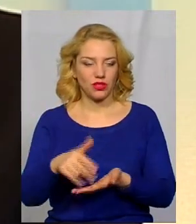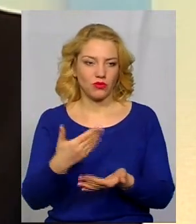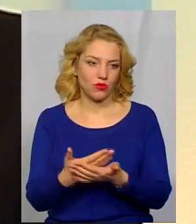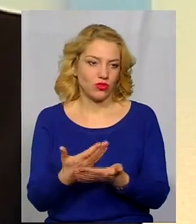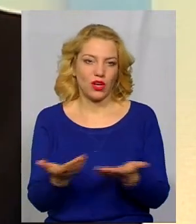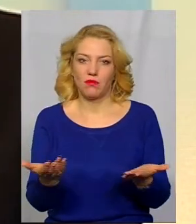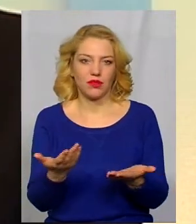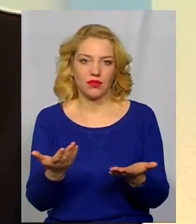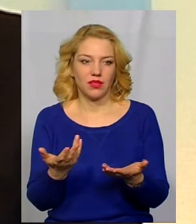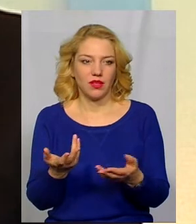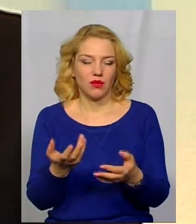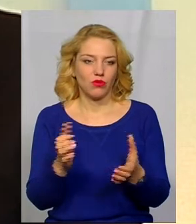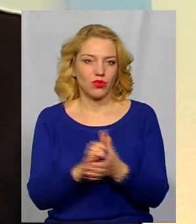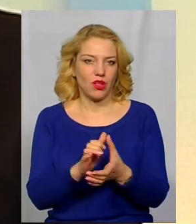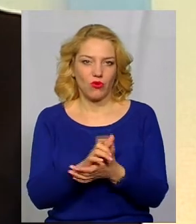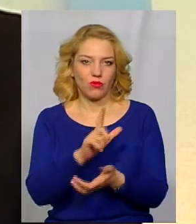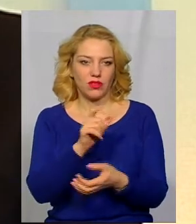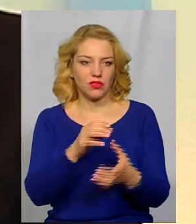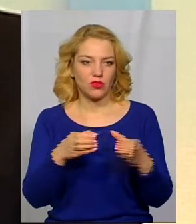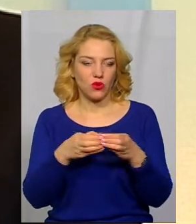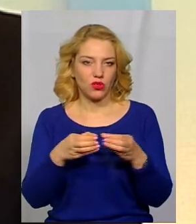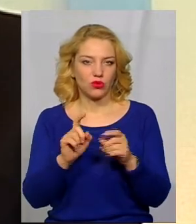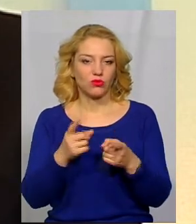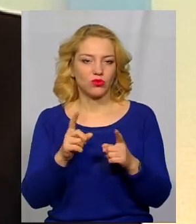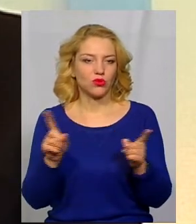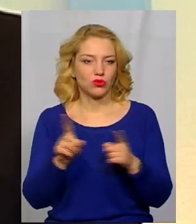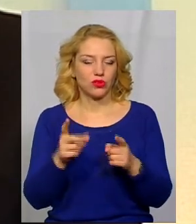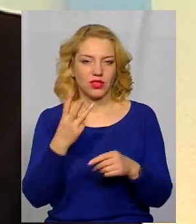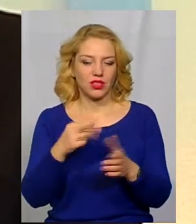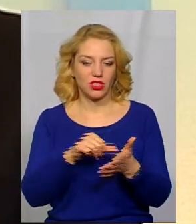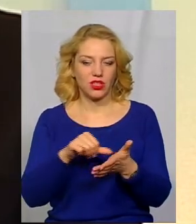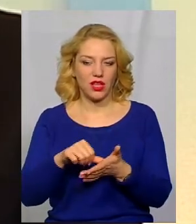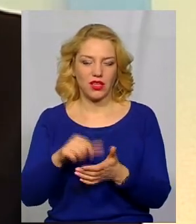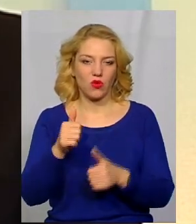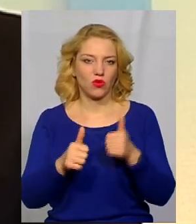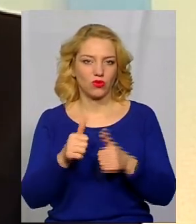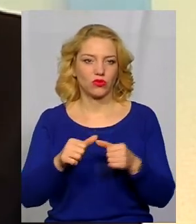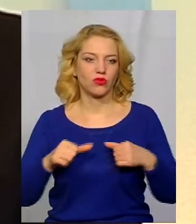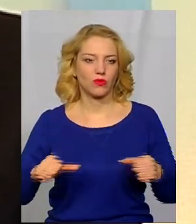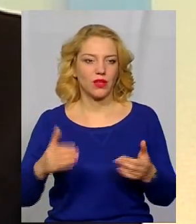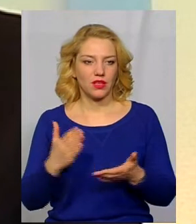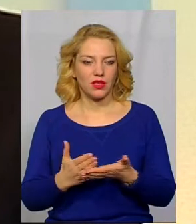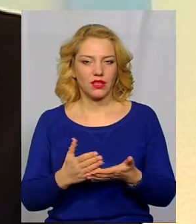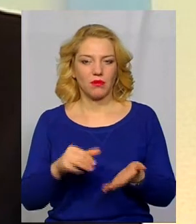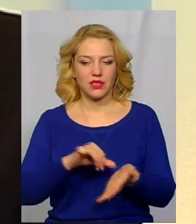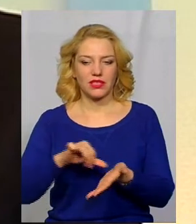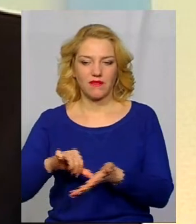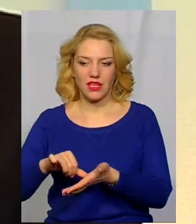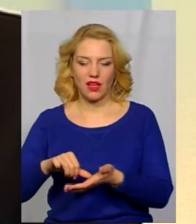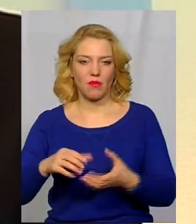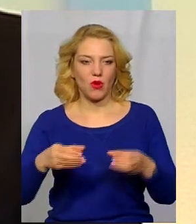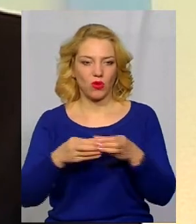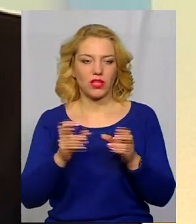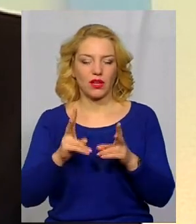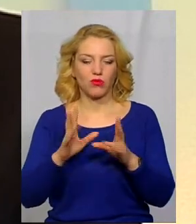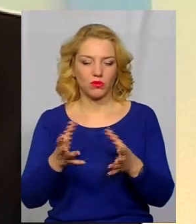хоча б познайомитися з колективом, тому що три члени конкурсної комісії є представниками колектива. Вони будуть приймати рішення